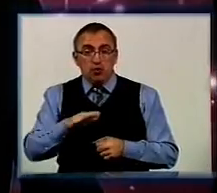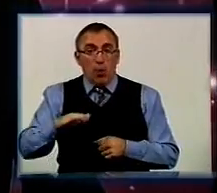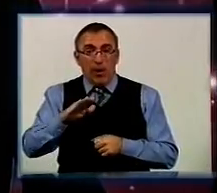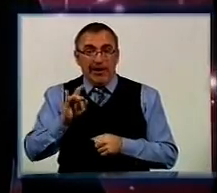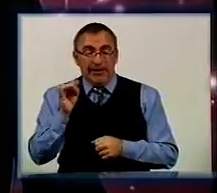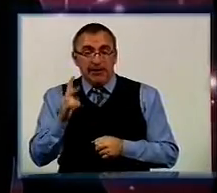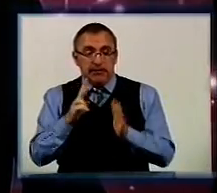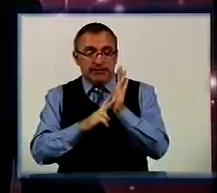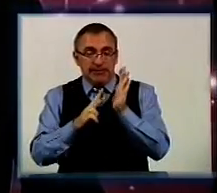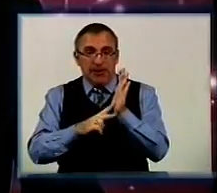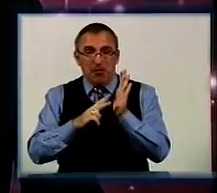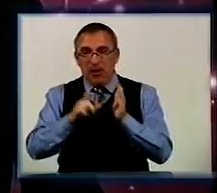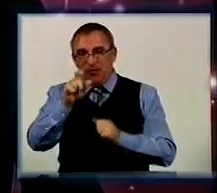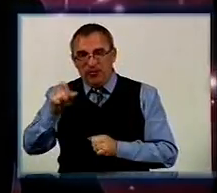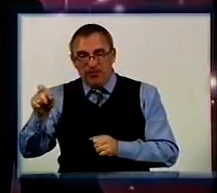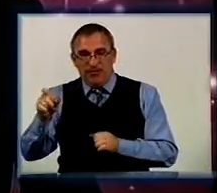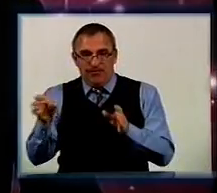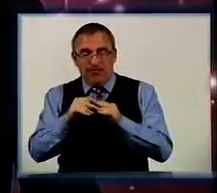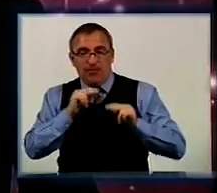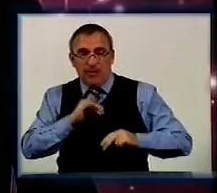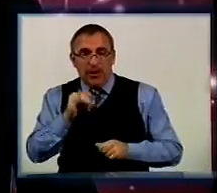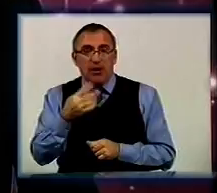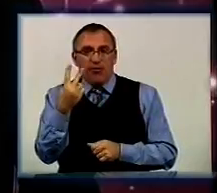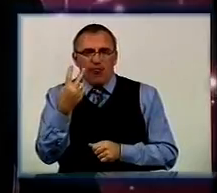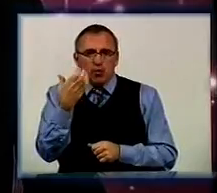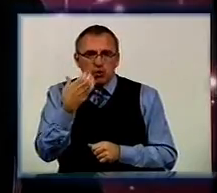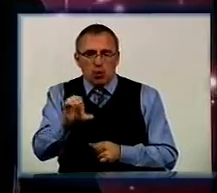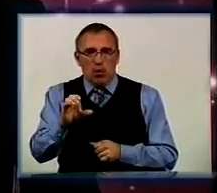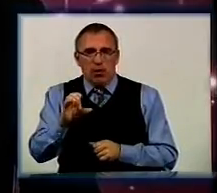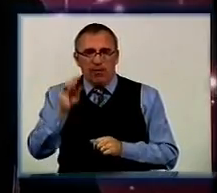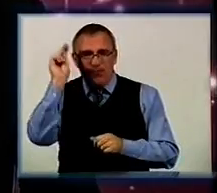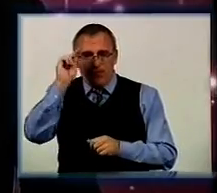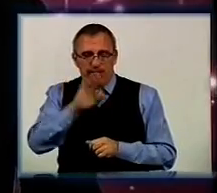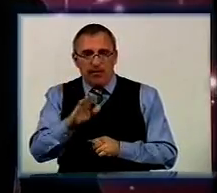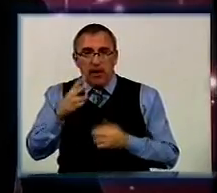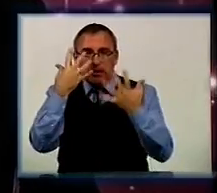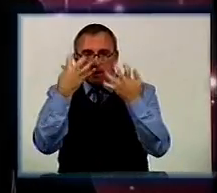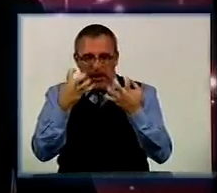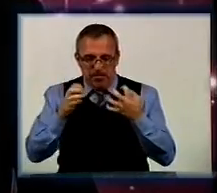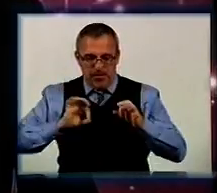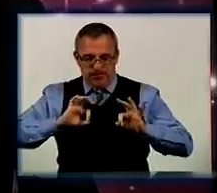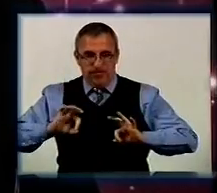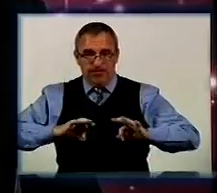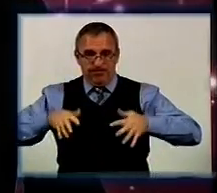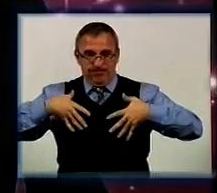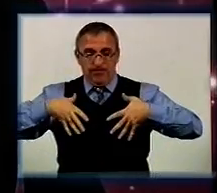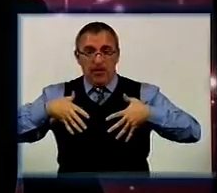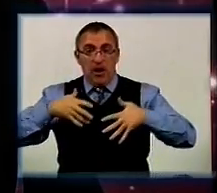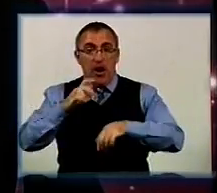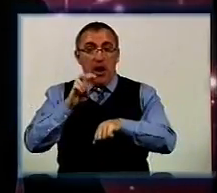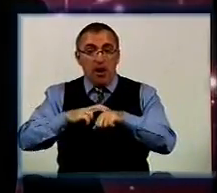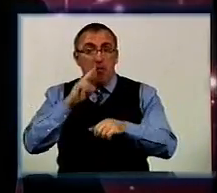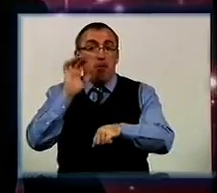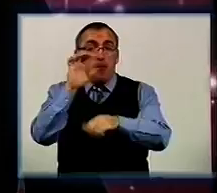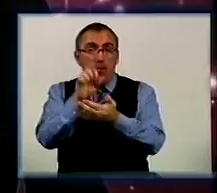опинилися 70 колег та понад 200 вихованців. Затемнення у легенях на флюорографії жінки лікарі помітили